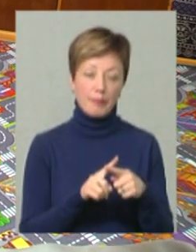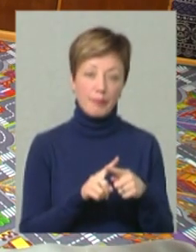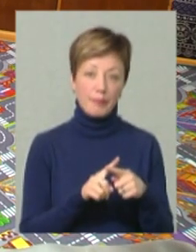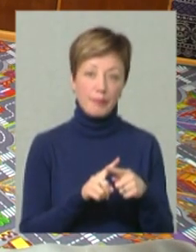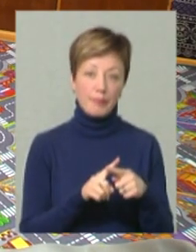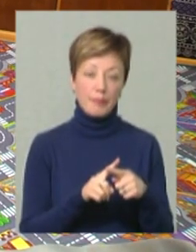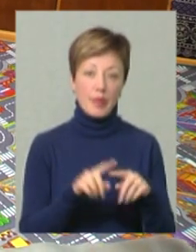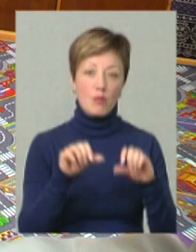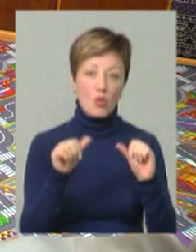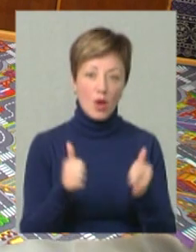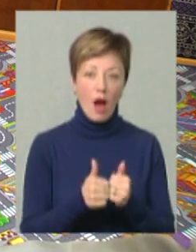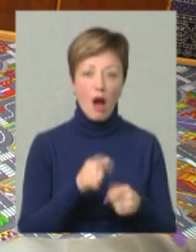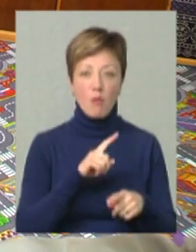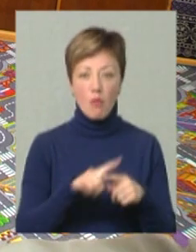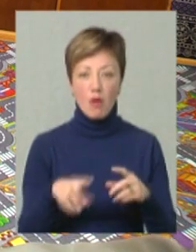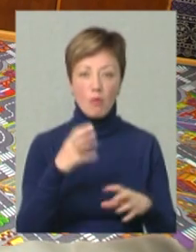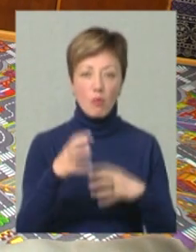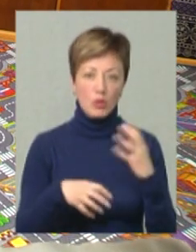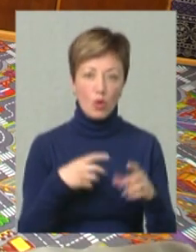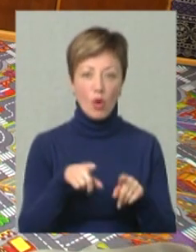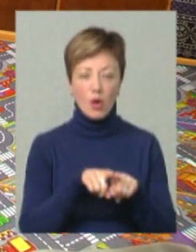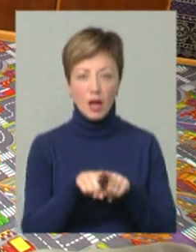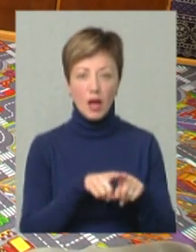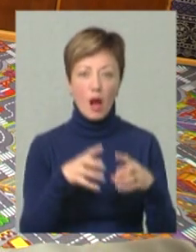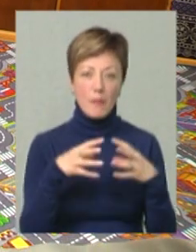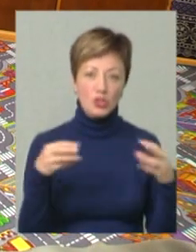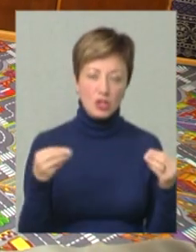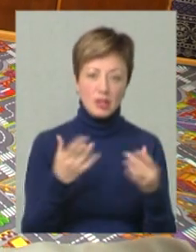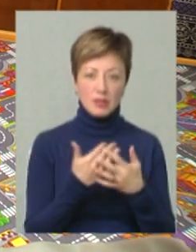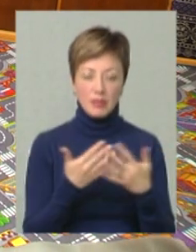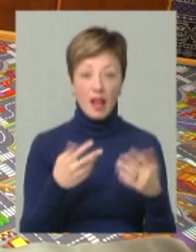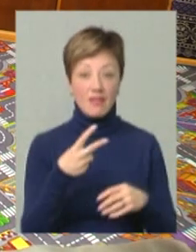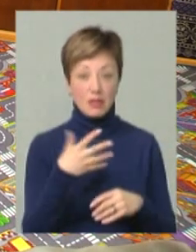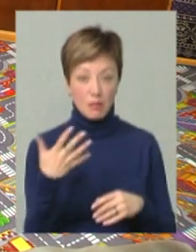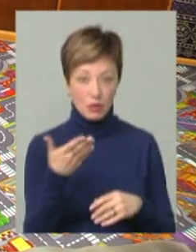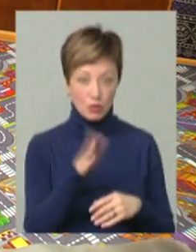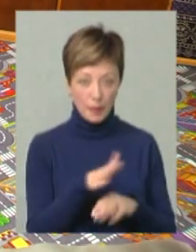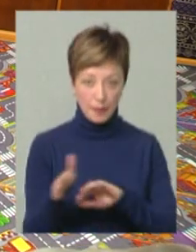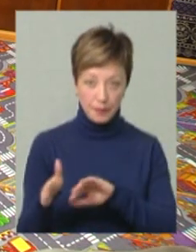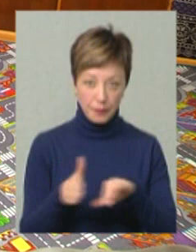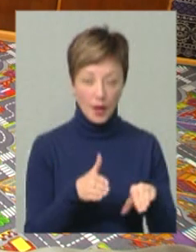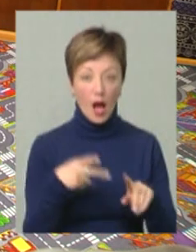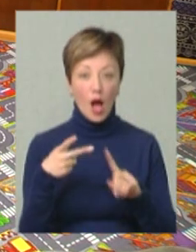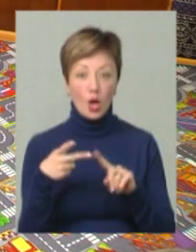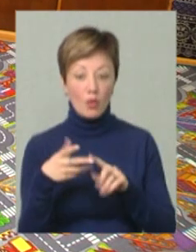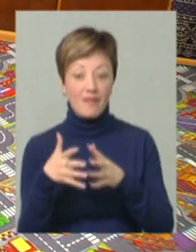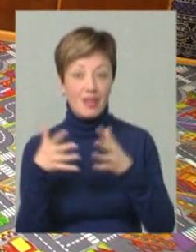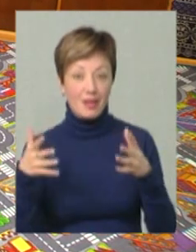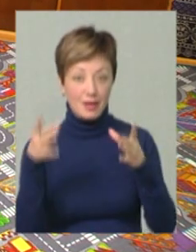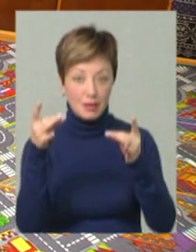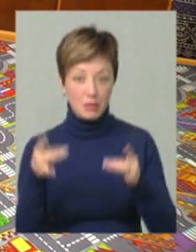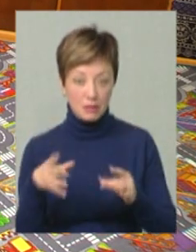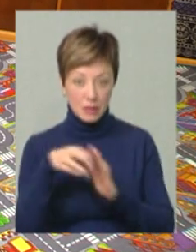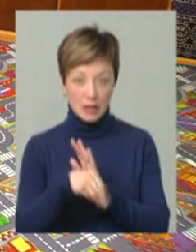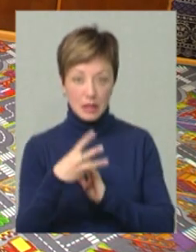Це буряк, морква, помідори, огірки, кабачки, патісони. 25 одиниць. А великий –